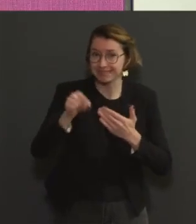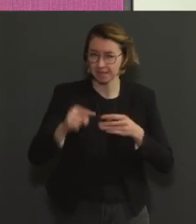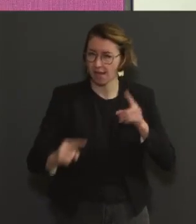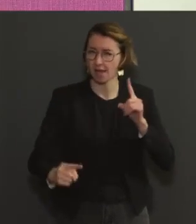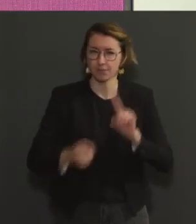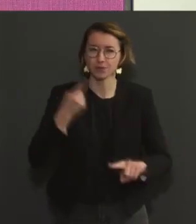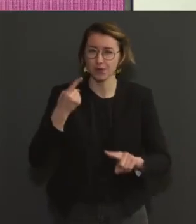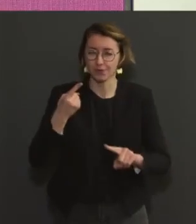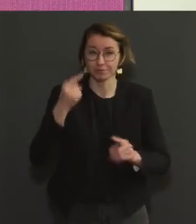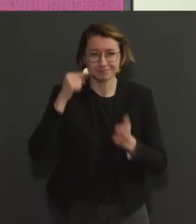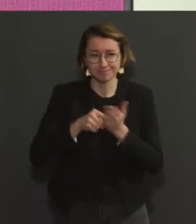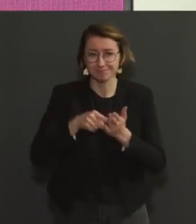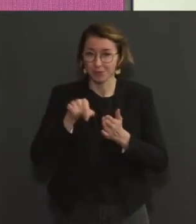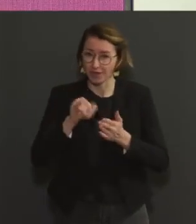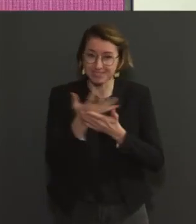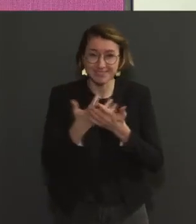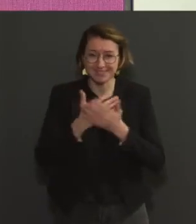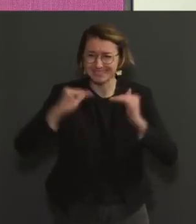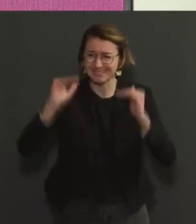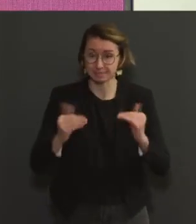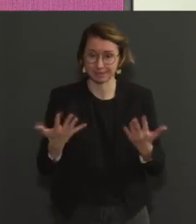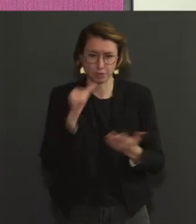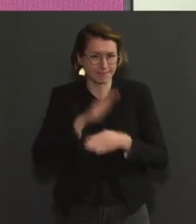l'atteindre, le travail restera un travail commun.